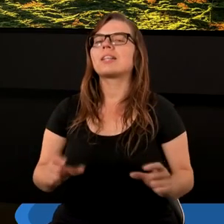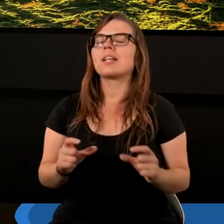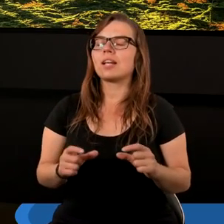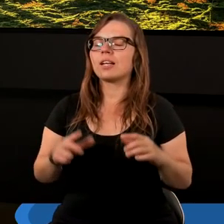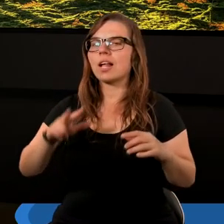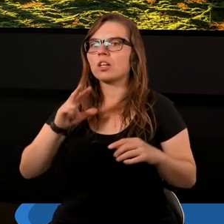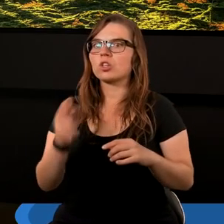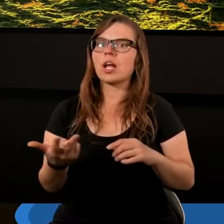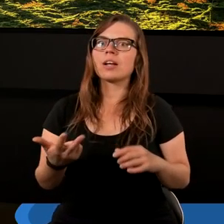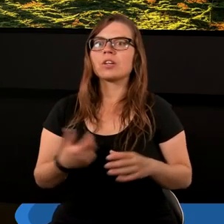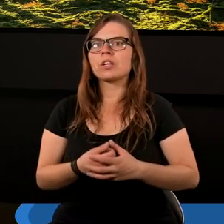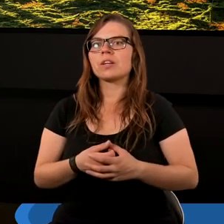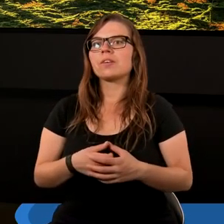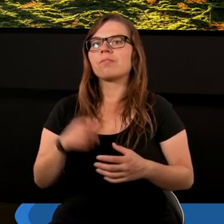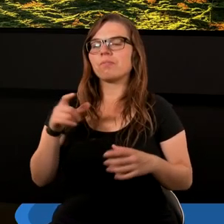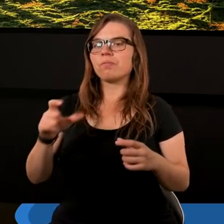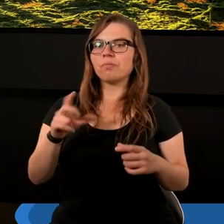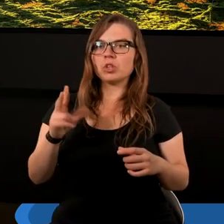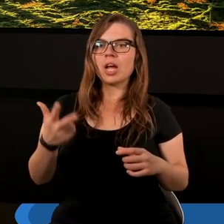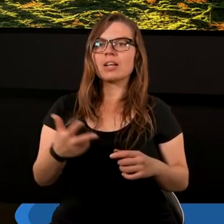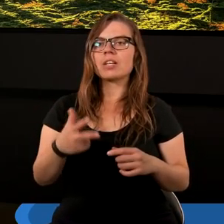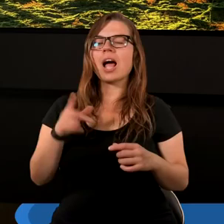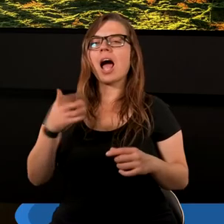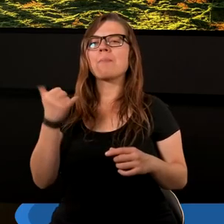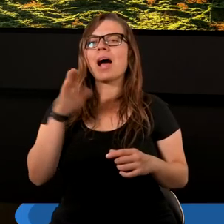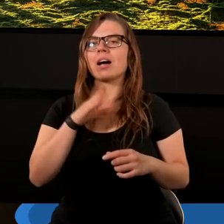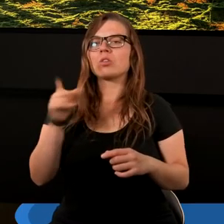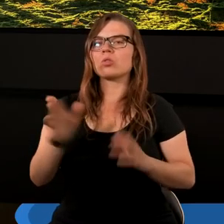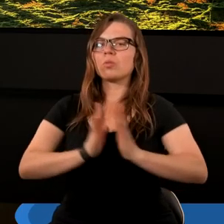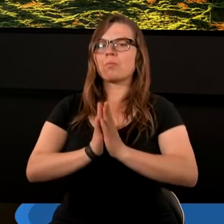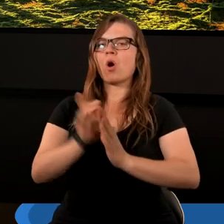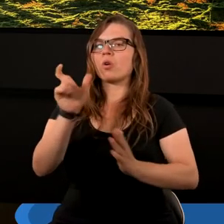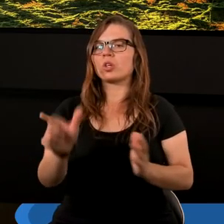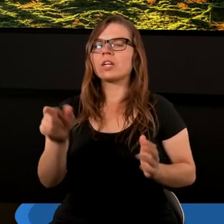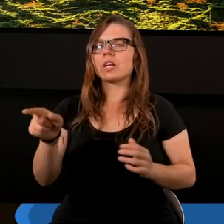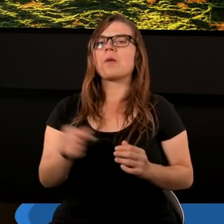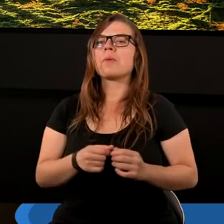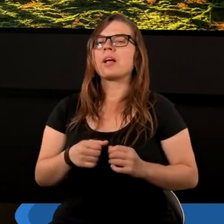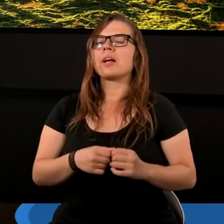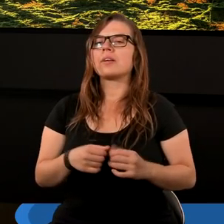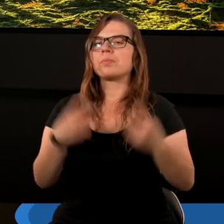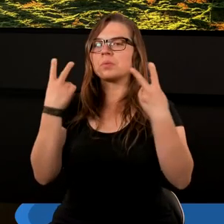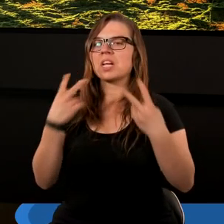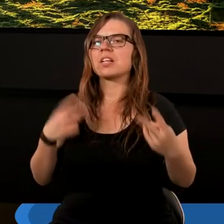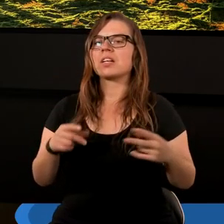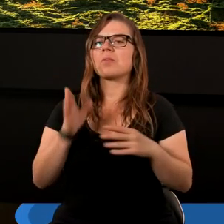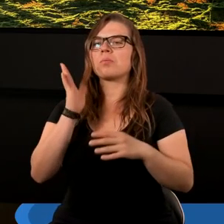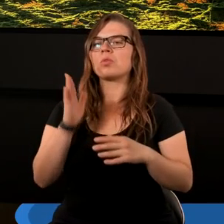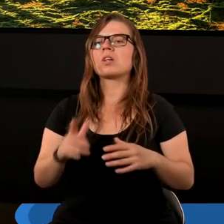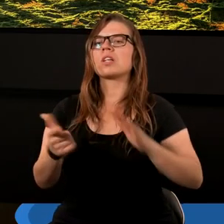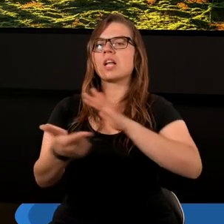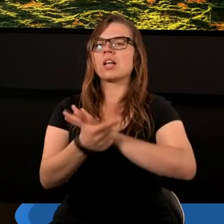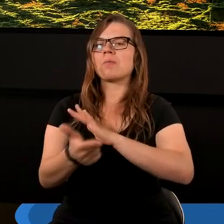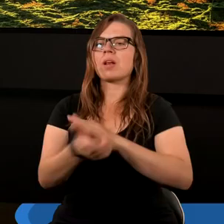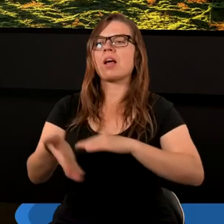trzeci, werset trzeci, a Mariusz, poproszę Ciebie o przeczytanie później